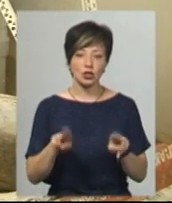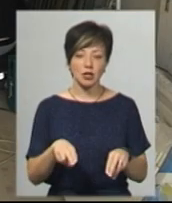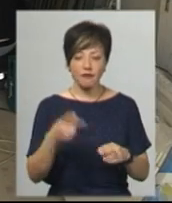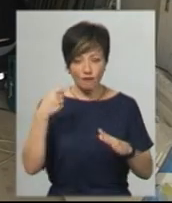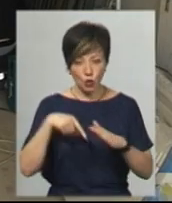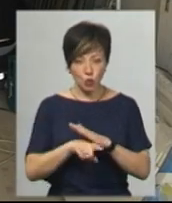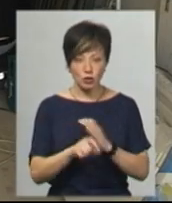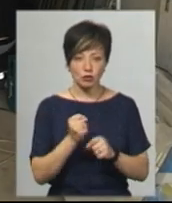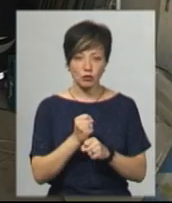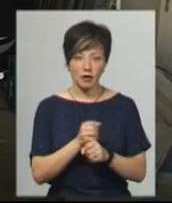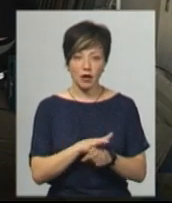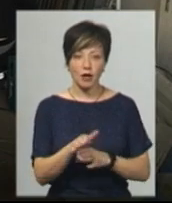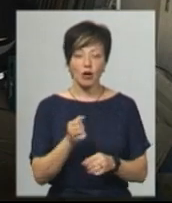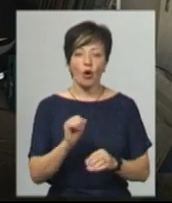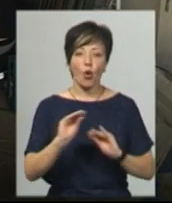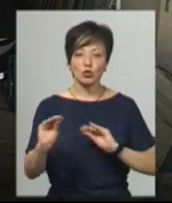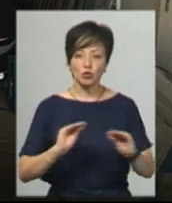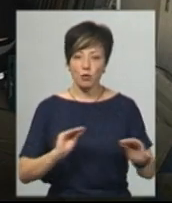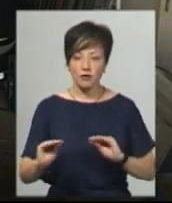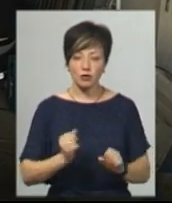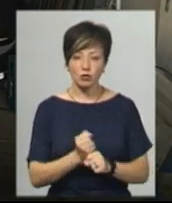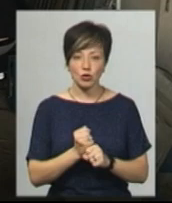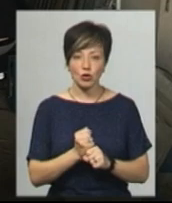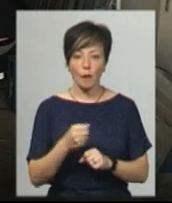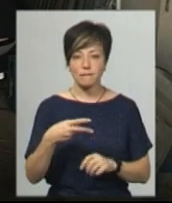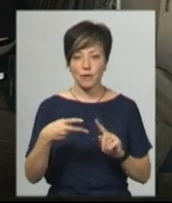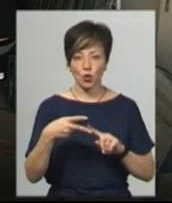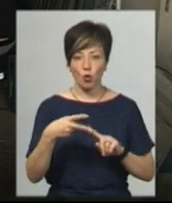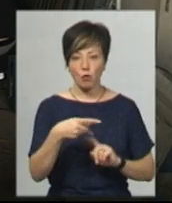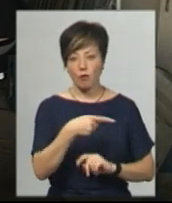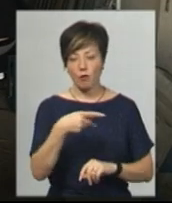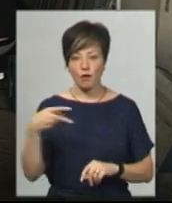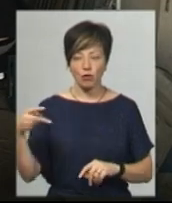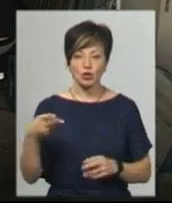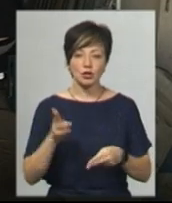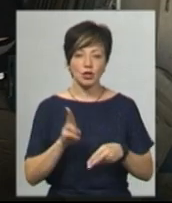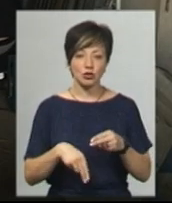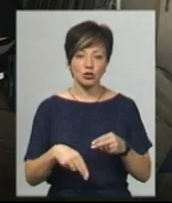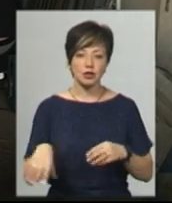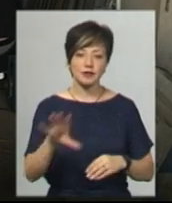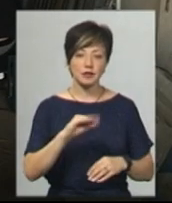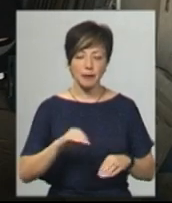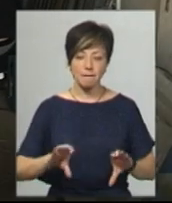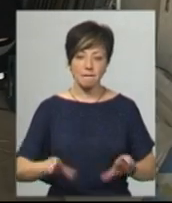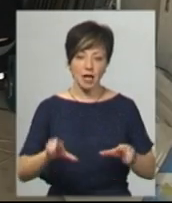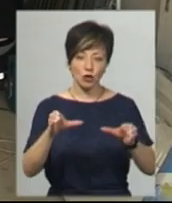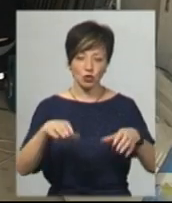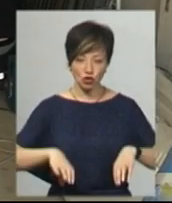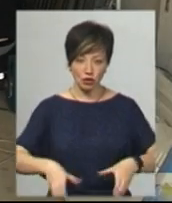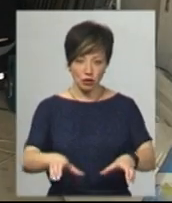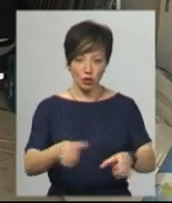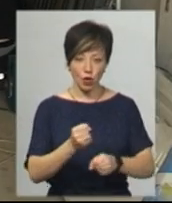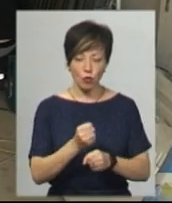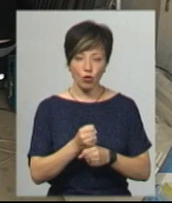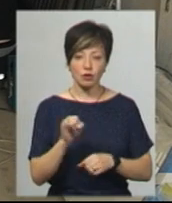внутрішні. Зробили оздобрювання роботи по другому поверху, закінчували всі плиточні роботи і